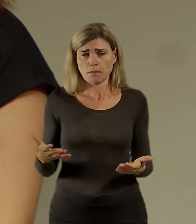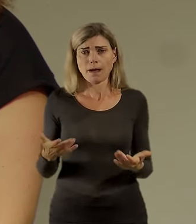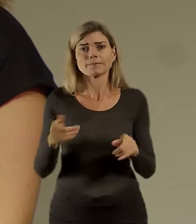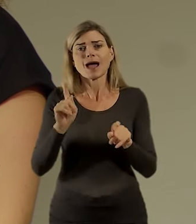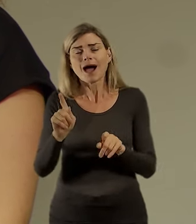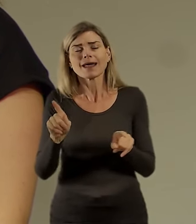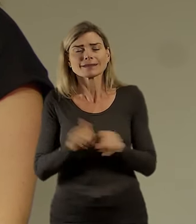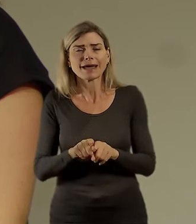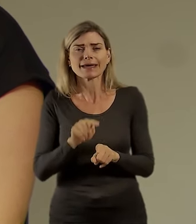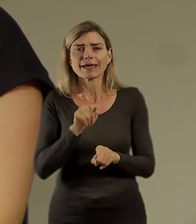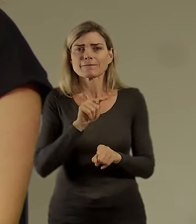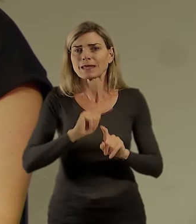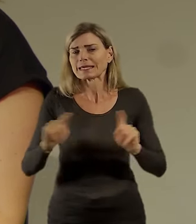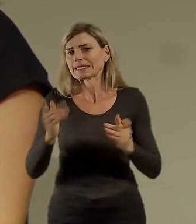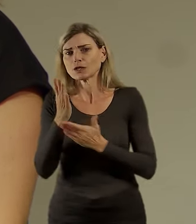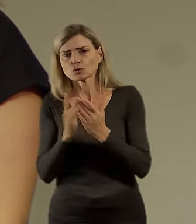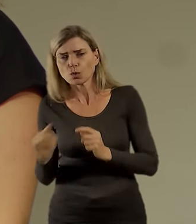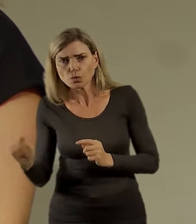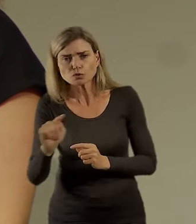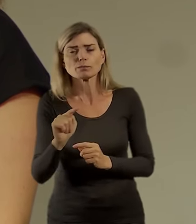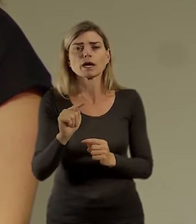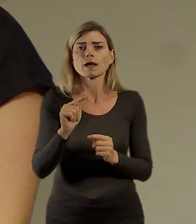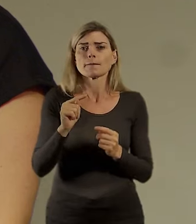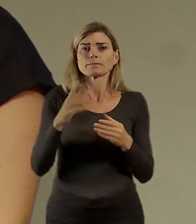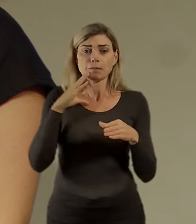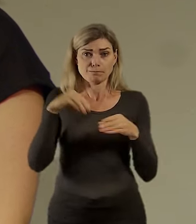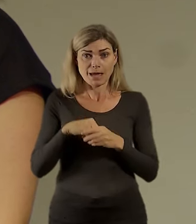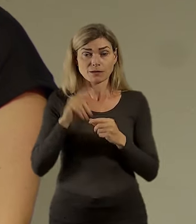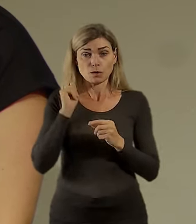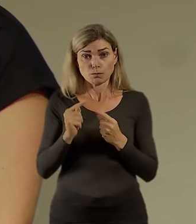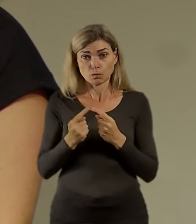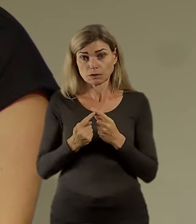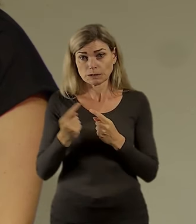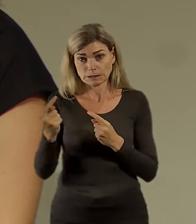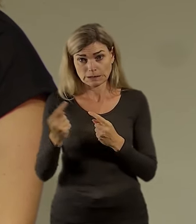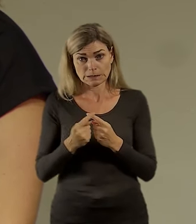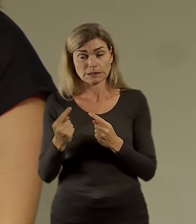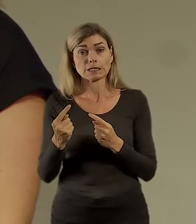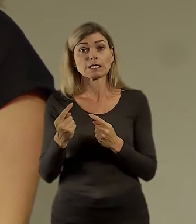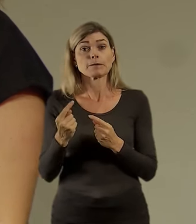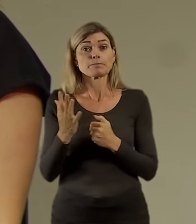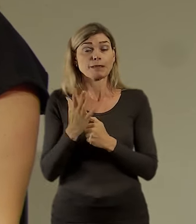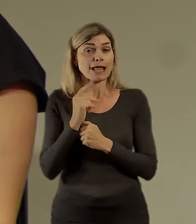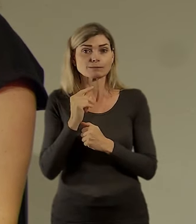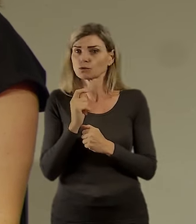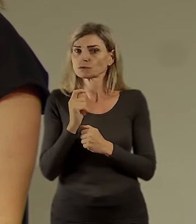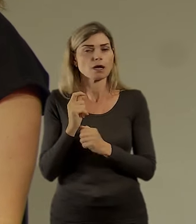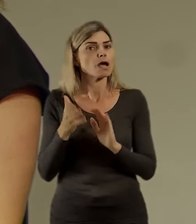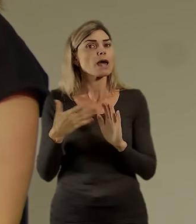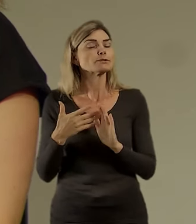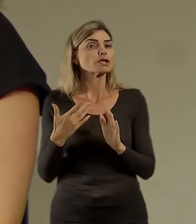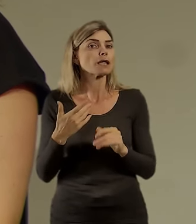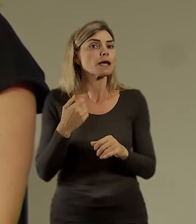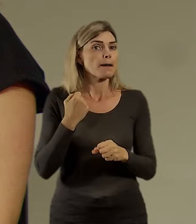všechny musí být do těch patnácti, dvaceti minut od toho bydliště, ale třeba od toho pracoviště. Protože toho doktora bych možná